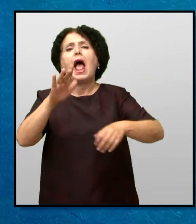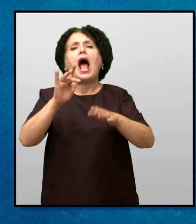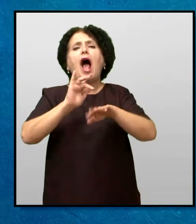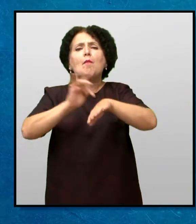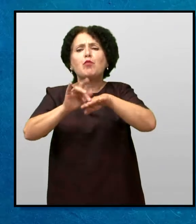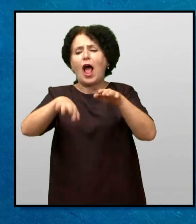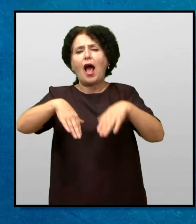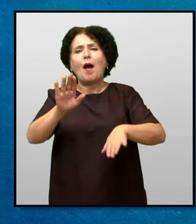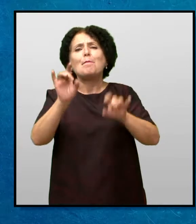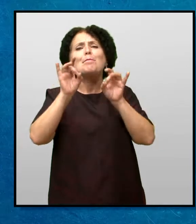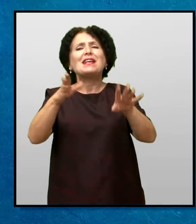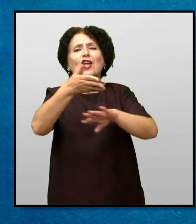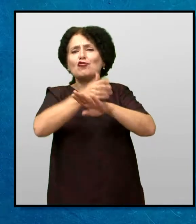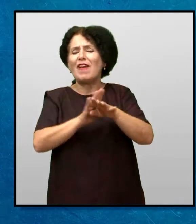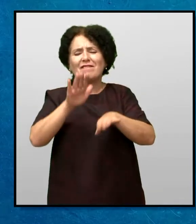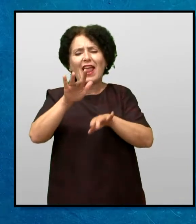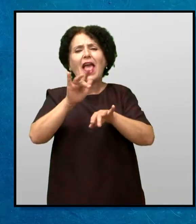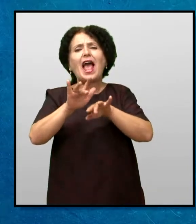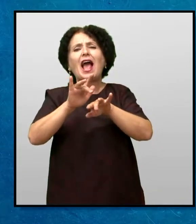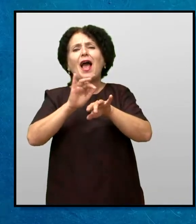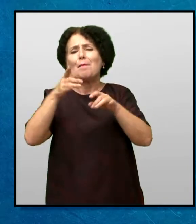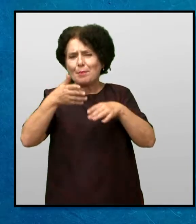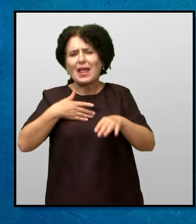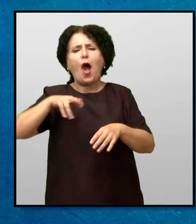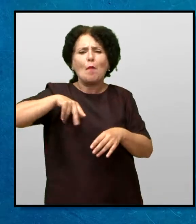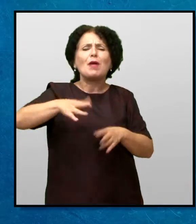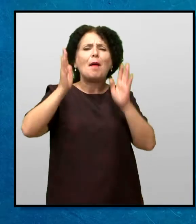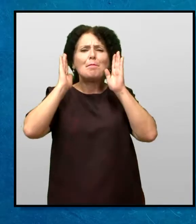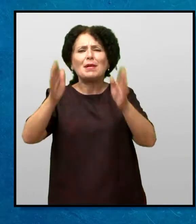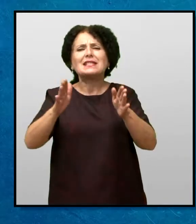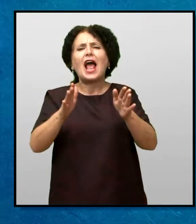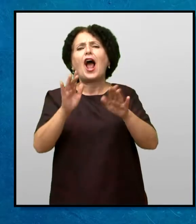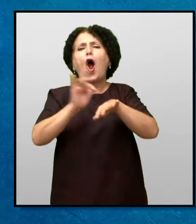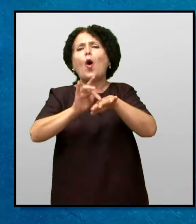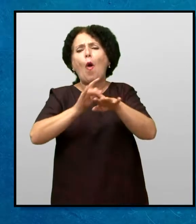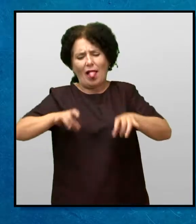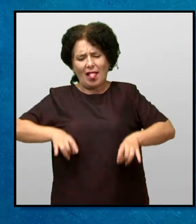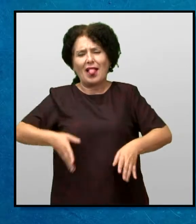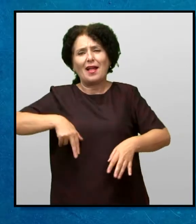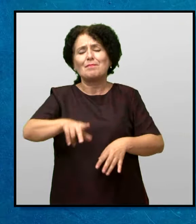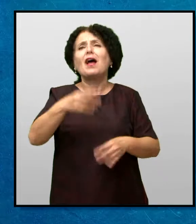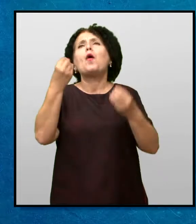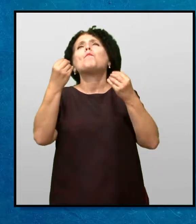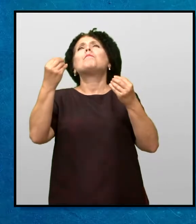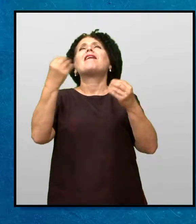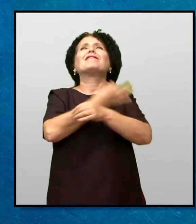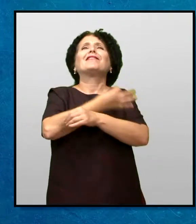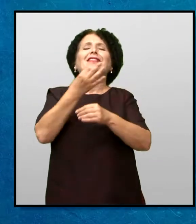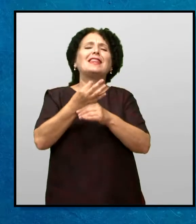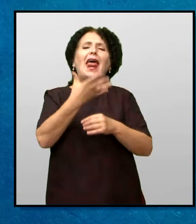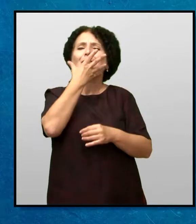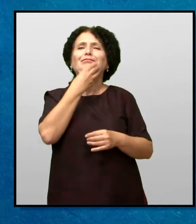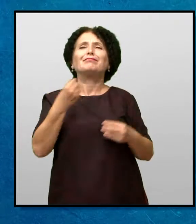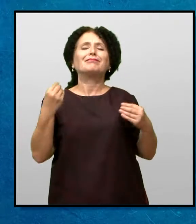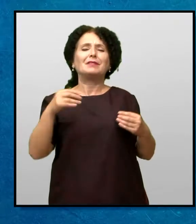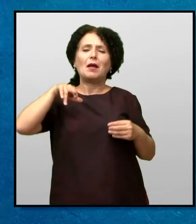реши да оди боса и да ги обуе чевлите кога ке стигне во Бала Колко е прекрасен овој ден Си мислеше